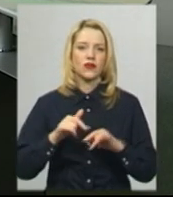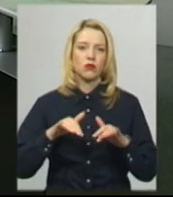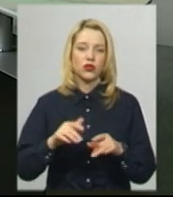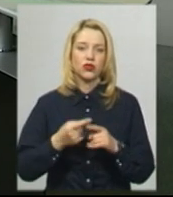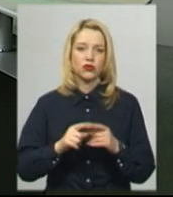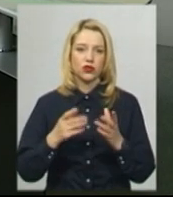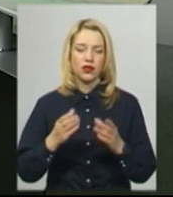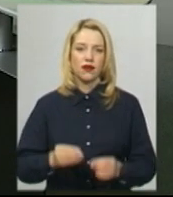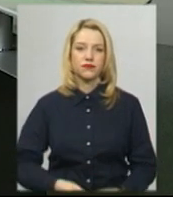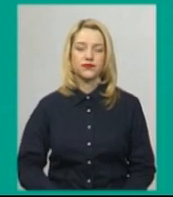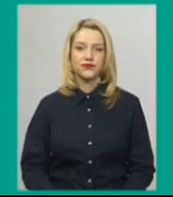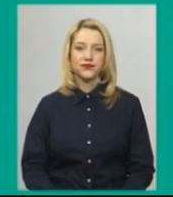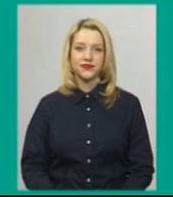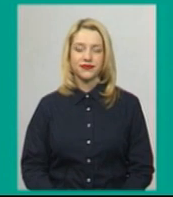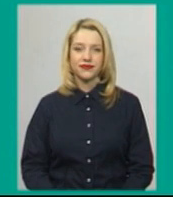події сьогодні.